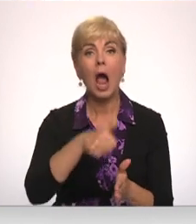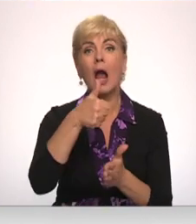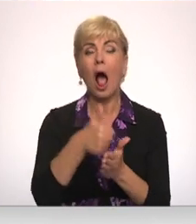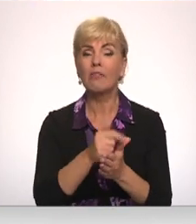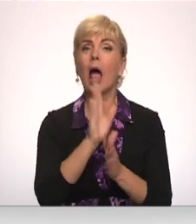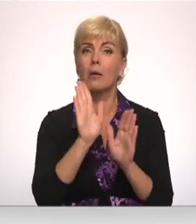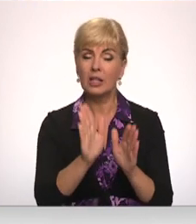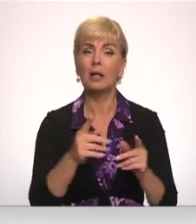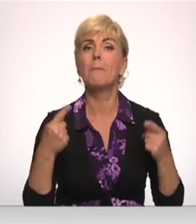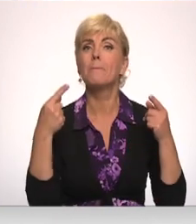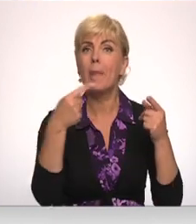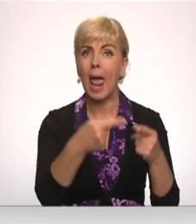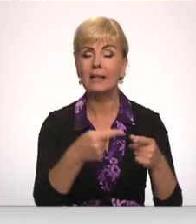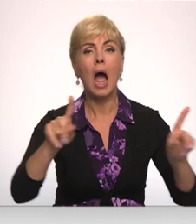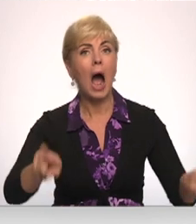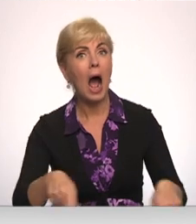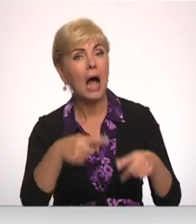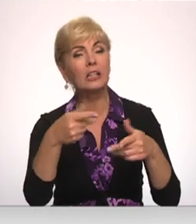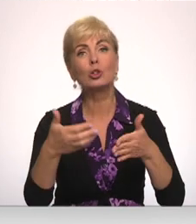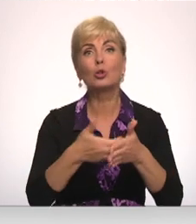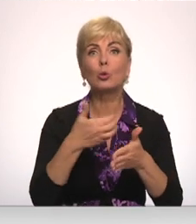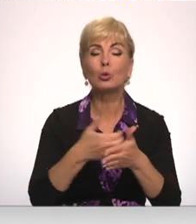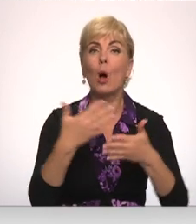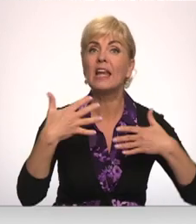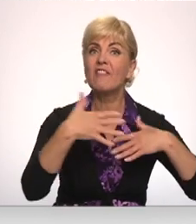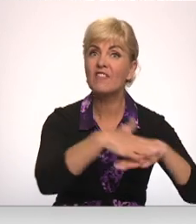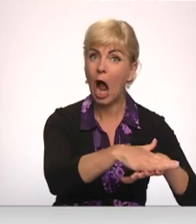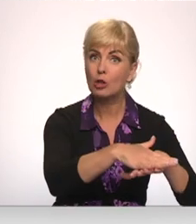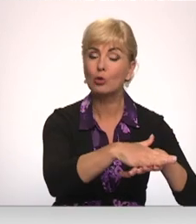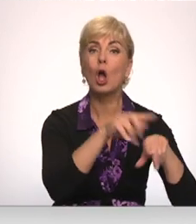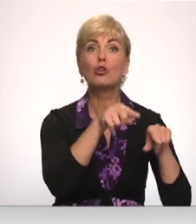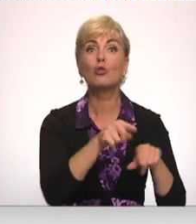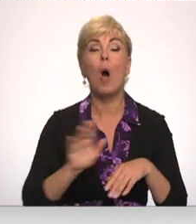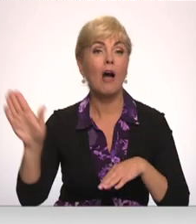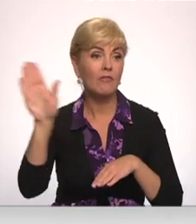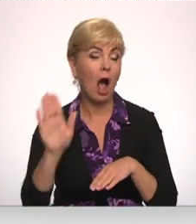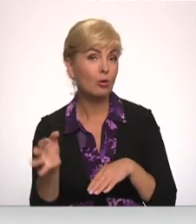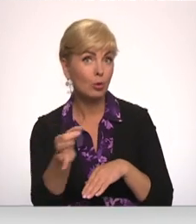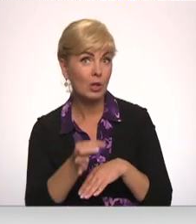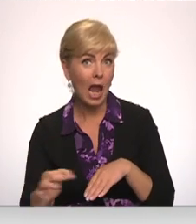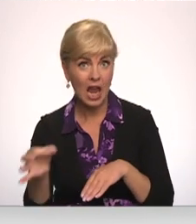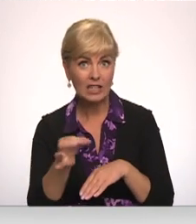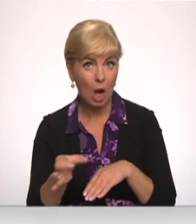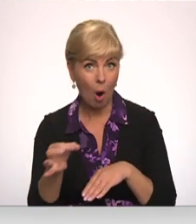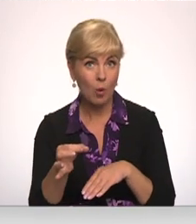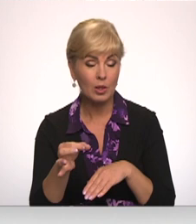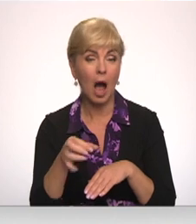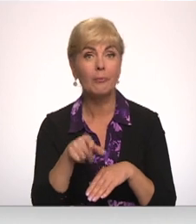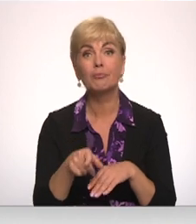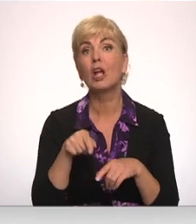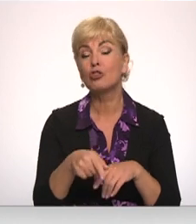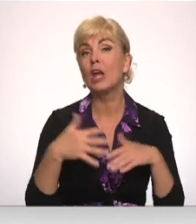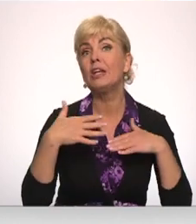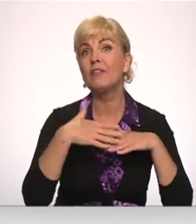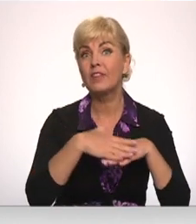mērķi. Tas ir attīstīt trūkstošo infrastruktūru šo valstu reģionā. Šī